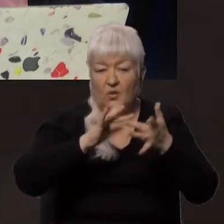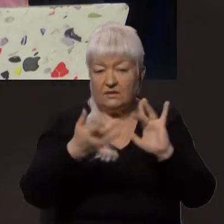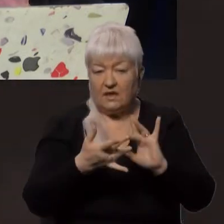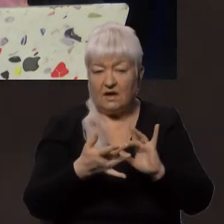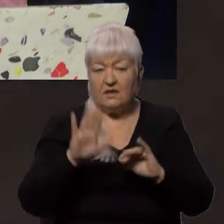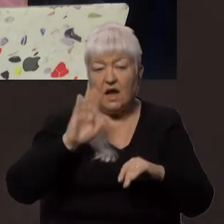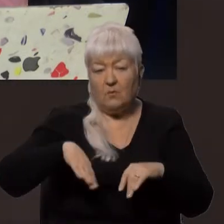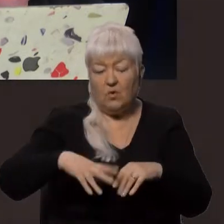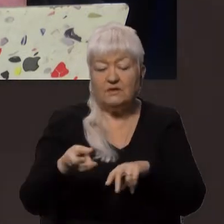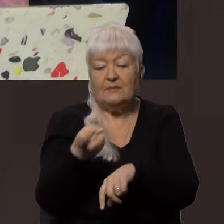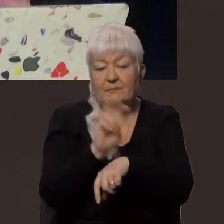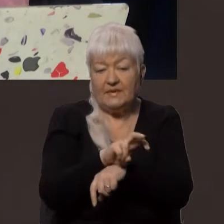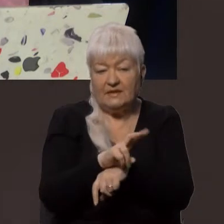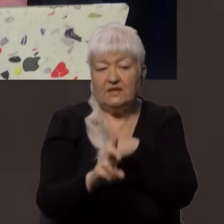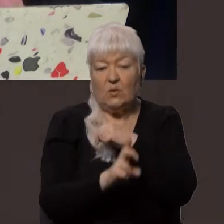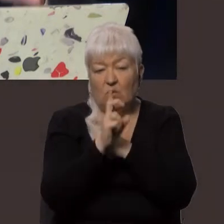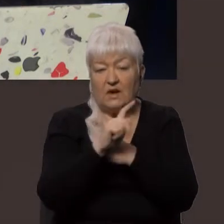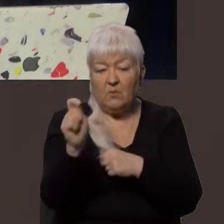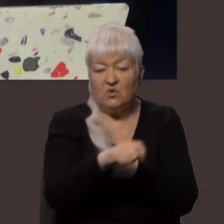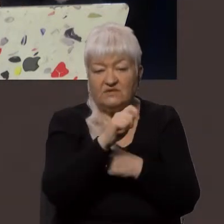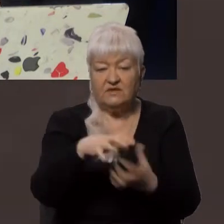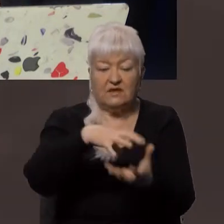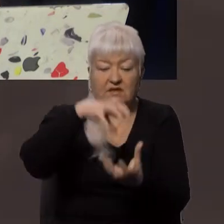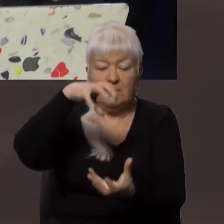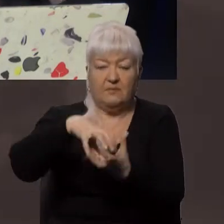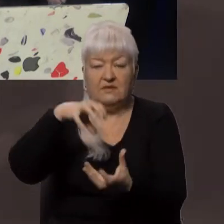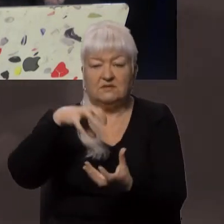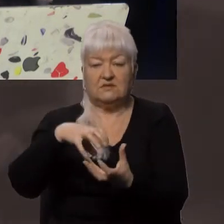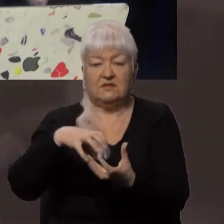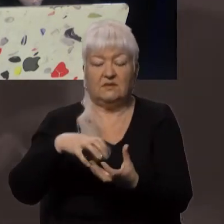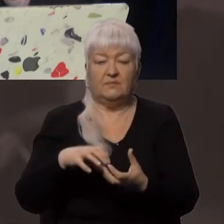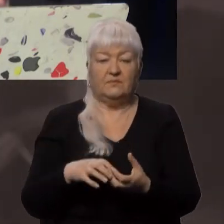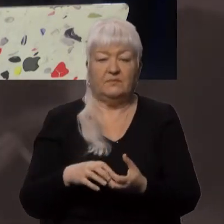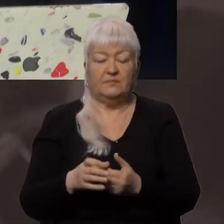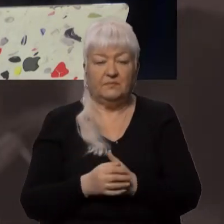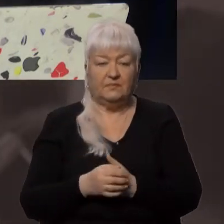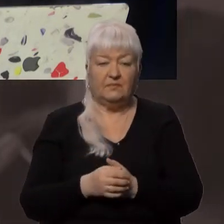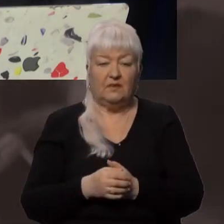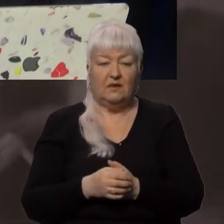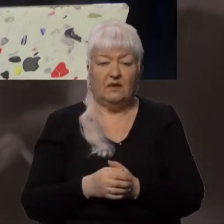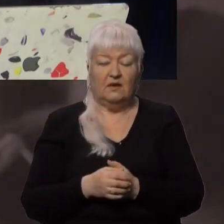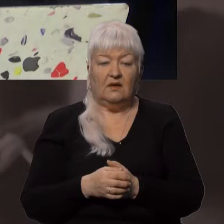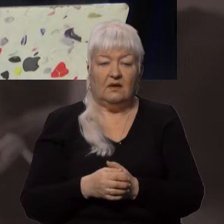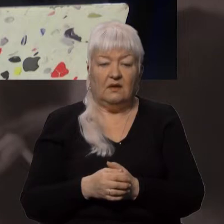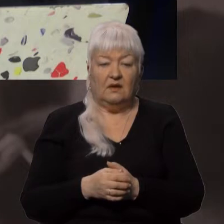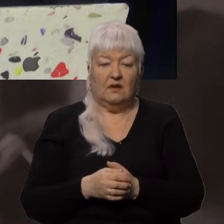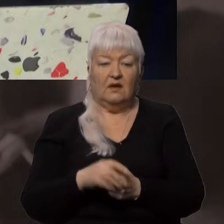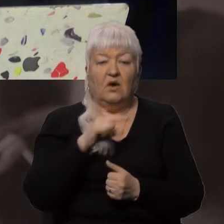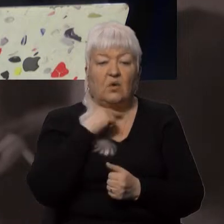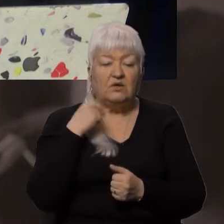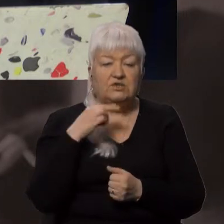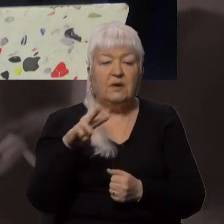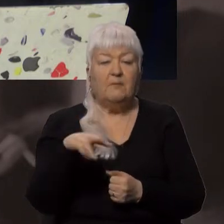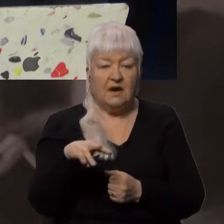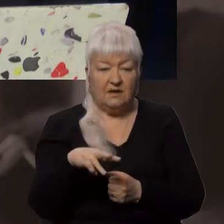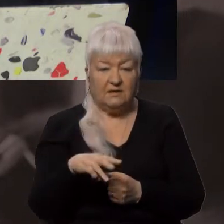потім прийти у храм та освятити паски та пасхальні приношення. Кінець цитати. Отче, Михаїле, виходить,